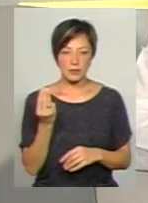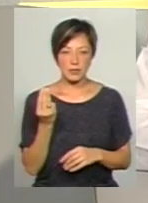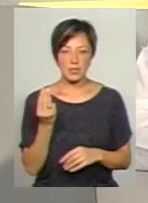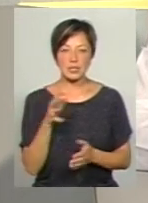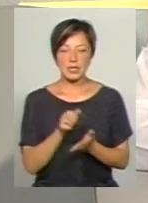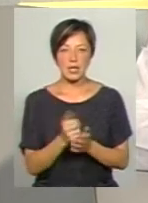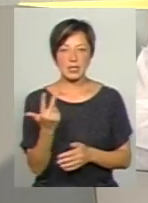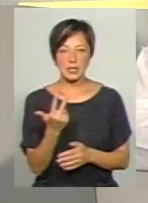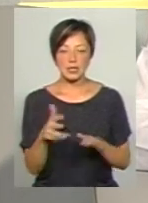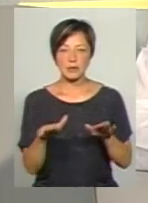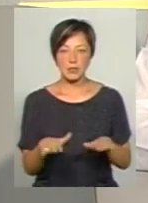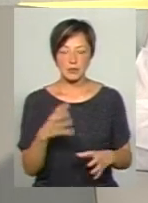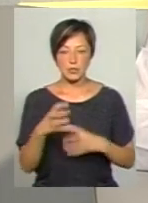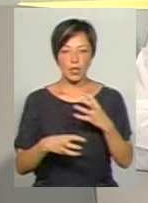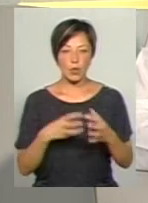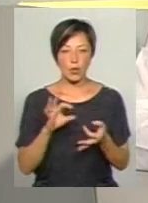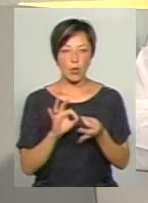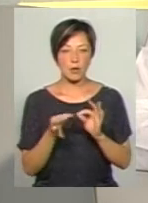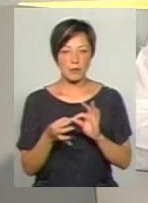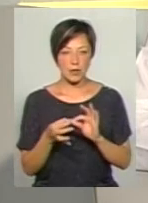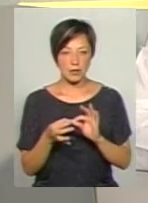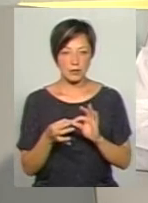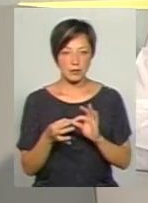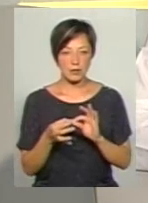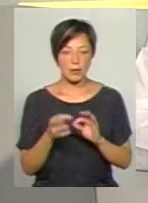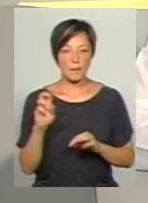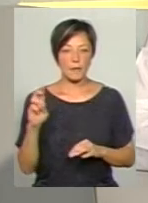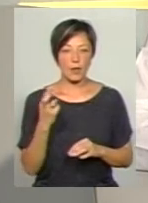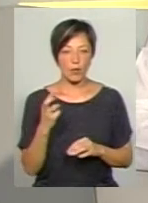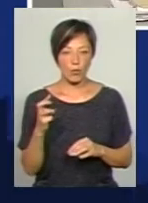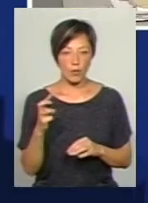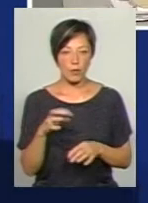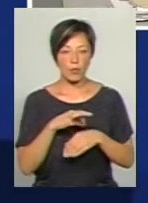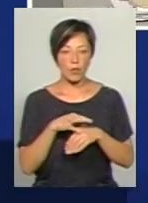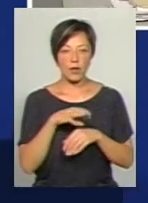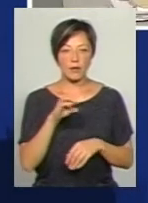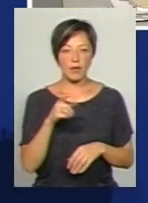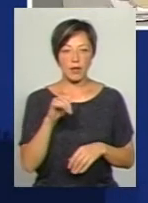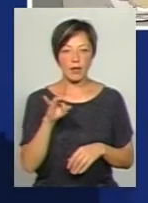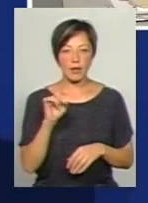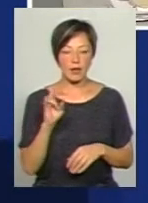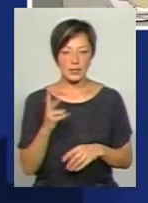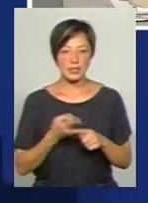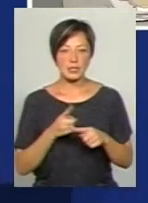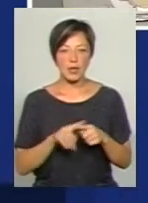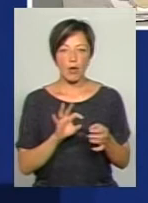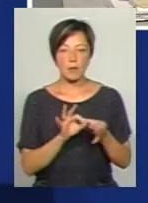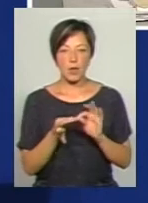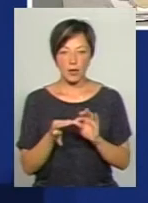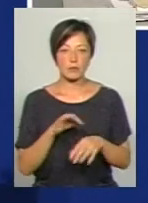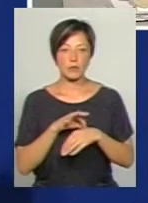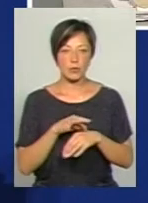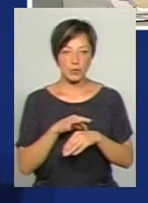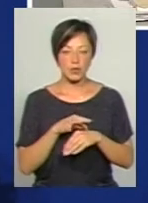зайняв третє місце у міжнародній олімпіаді з біології, яка проходила в Тегерані. І, власне, ця олімпіада проходила